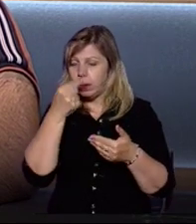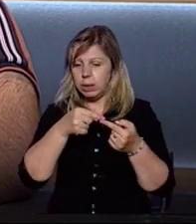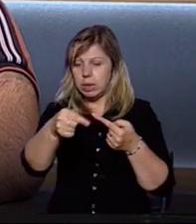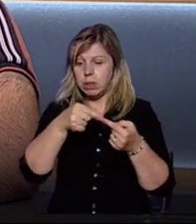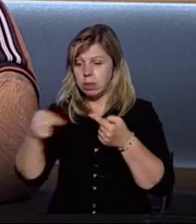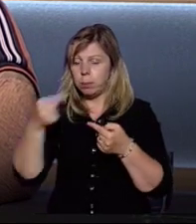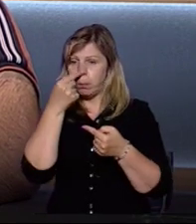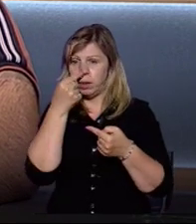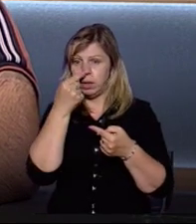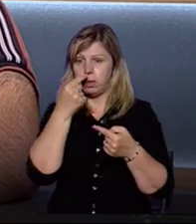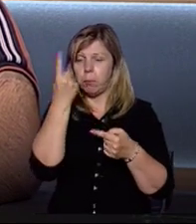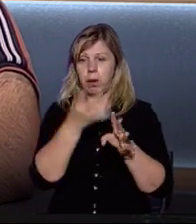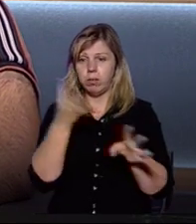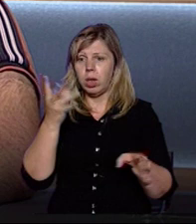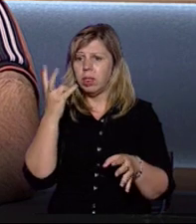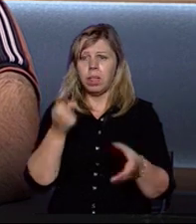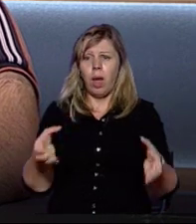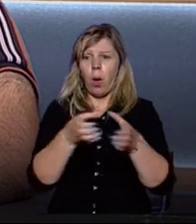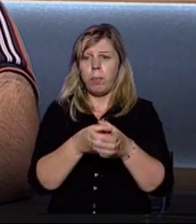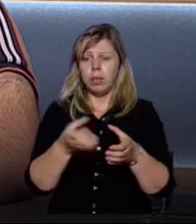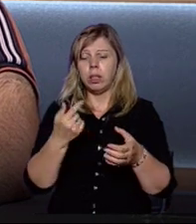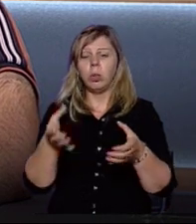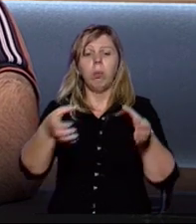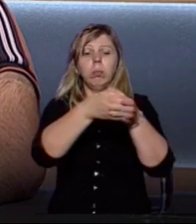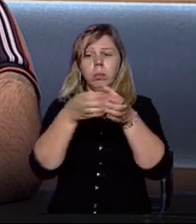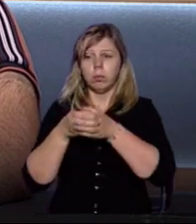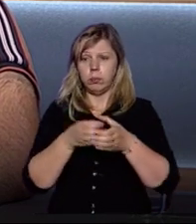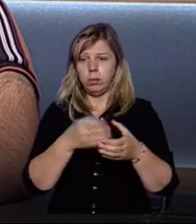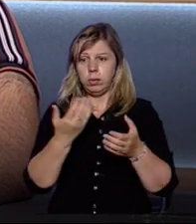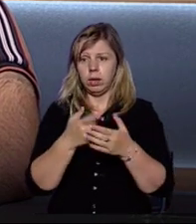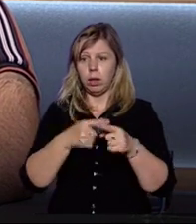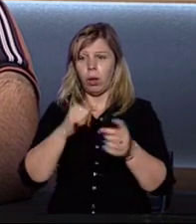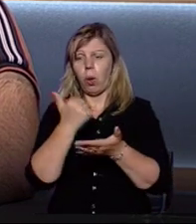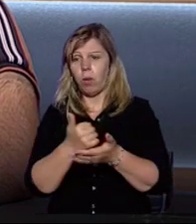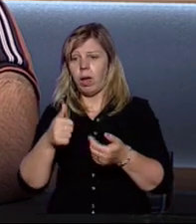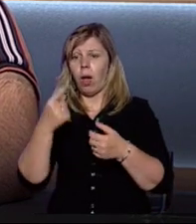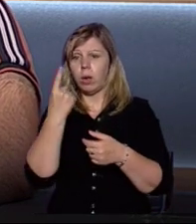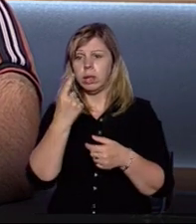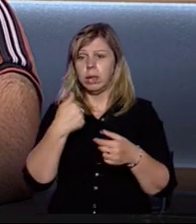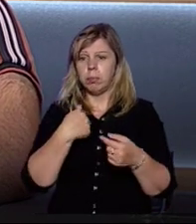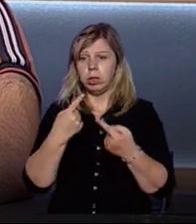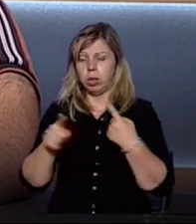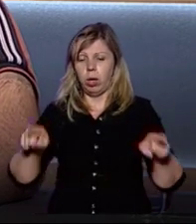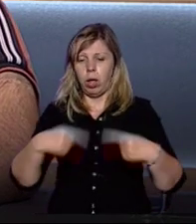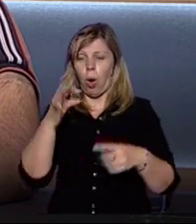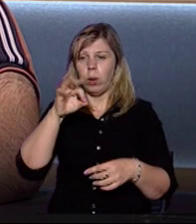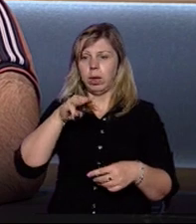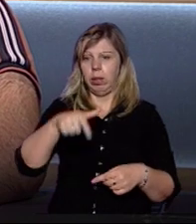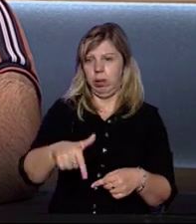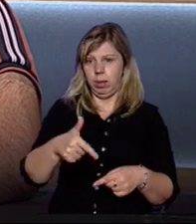бути наближена. Першочергово, не об'єднання заради об'єднання, що один голова об'єднався з іншими, і ми створили ОТГ.